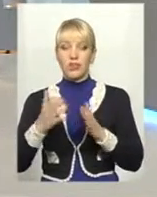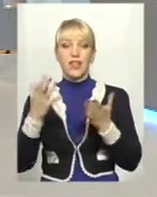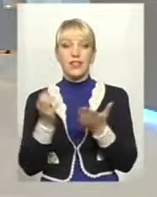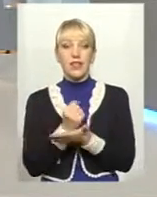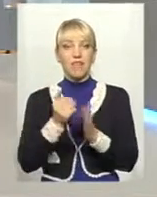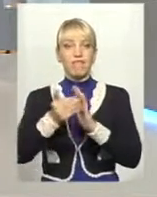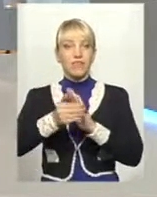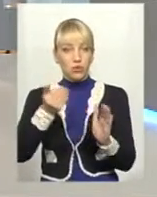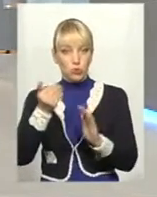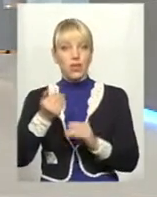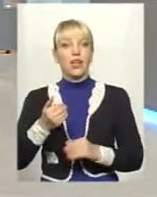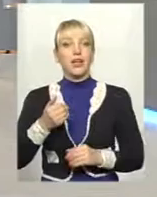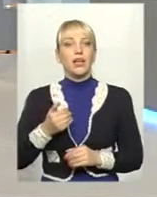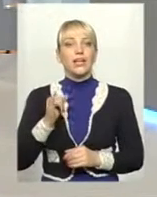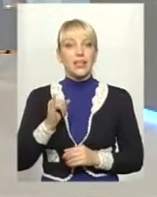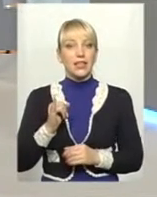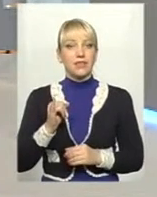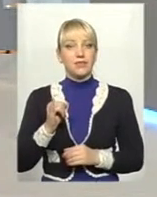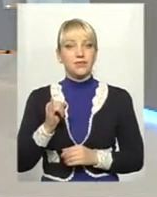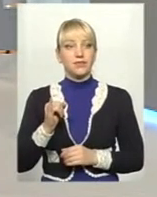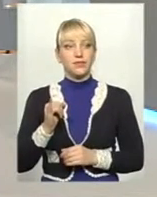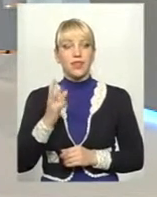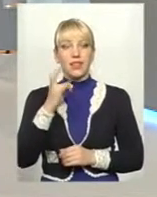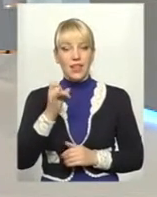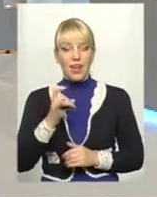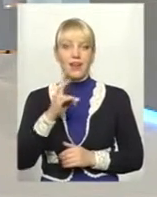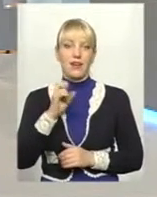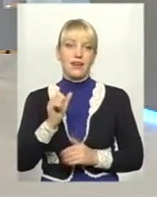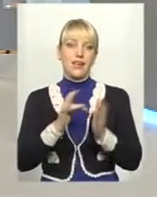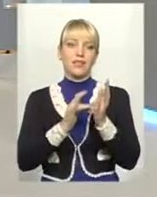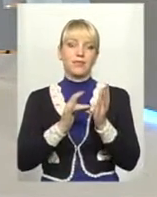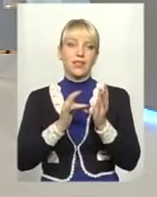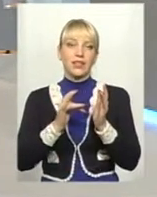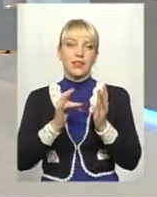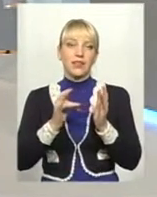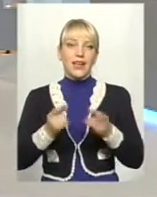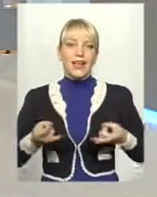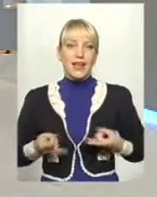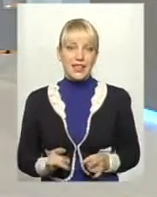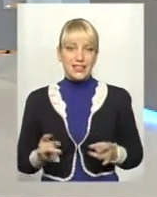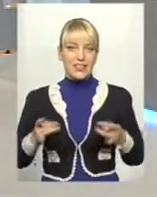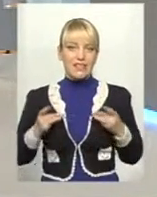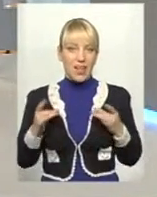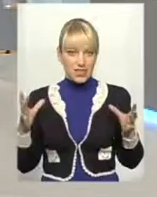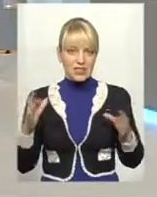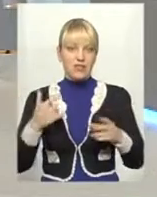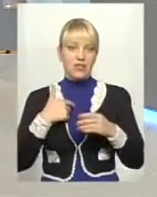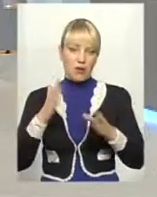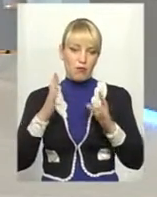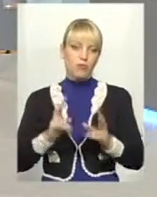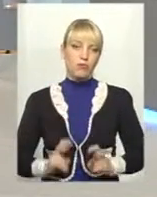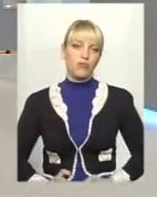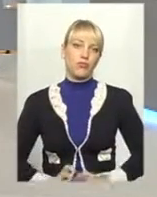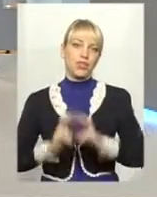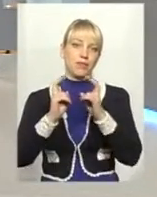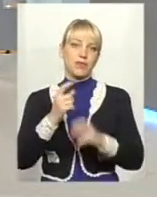І вже на Різдвяні свята ми проїдемо тим ліфтом в військовому госпіталі.